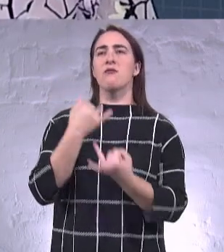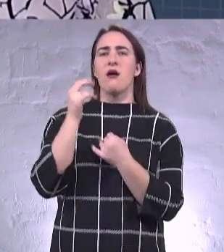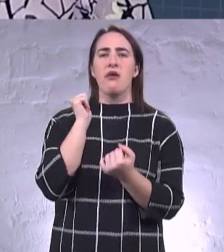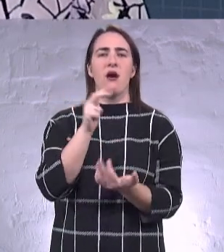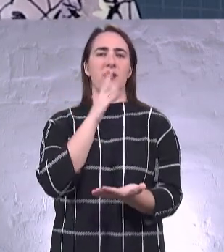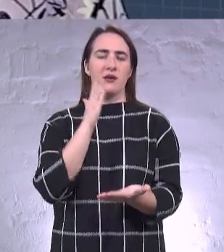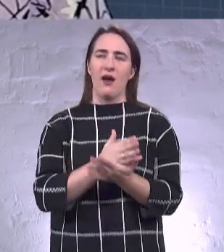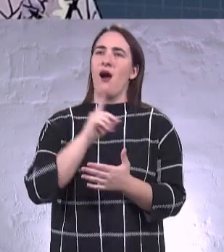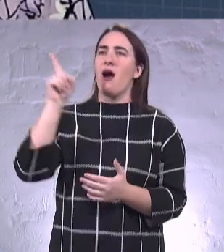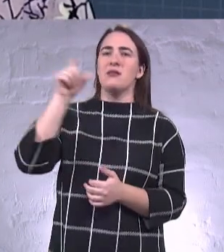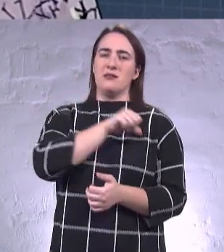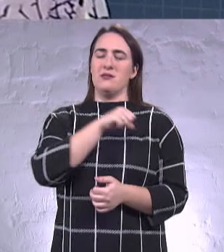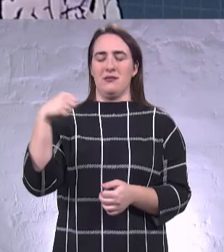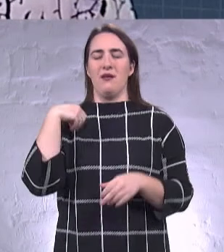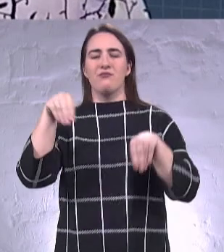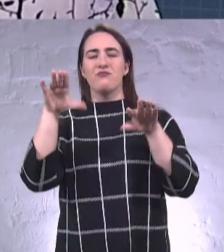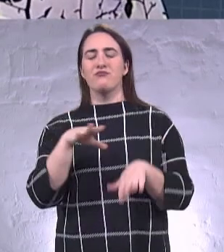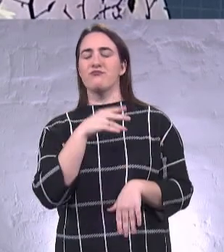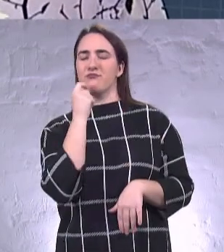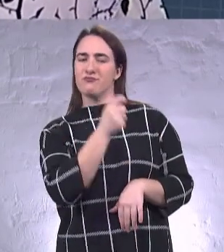а ви будете ставити діагноз і приймати рішення.